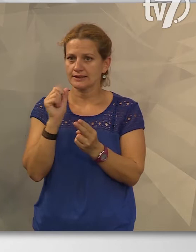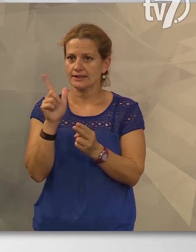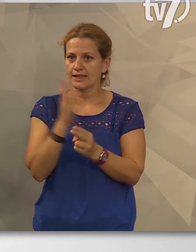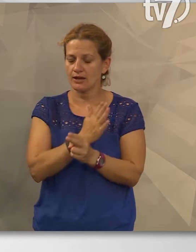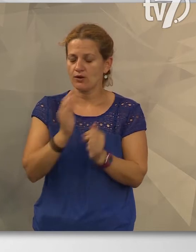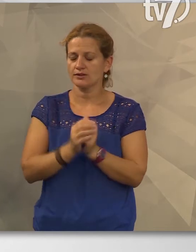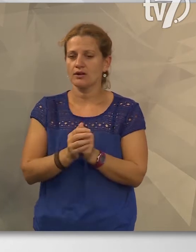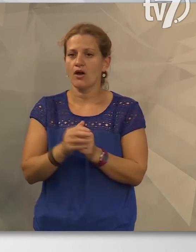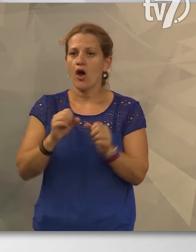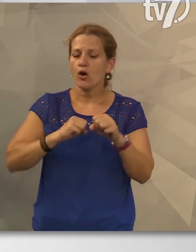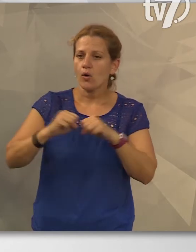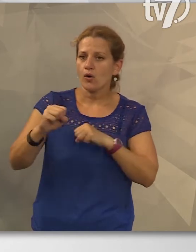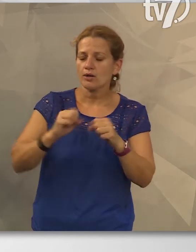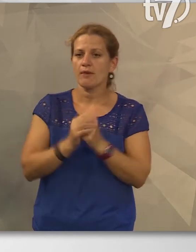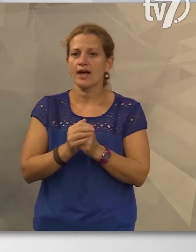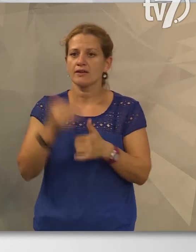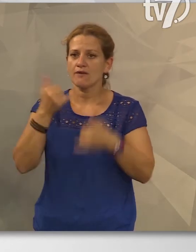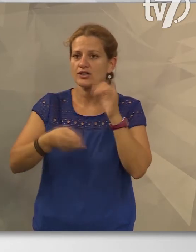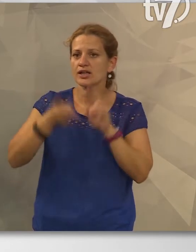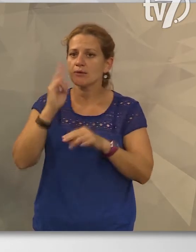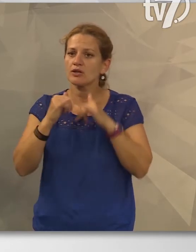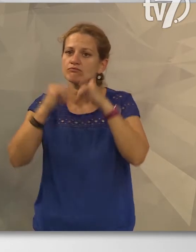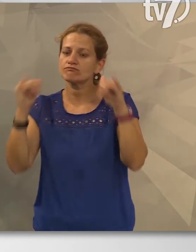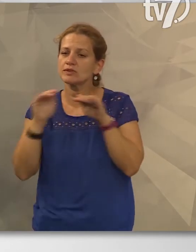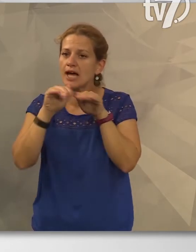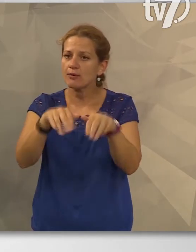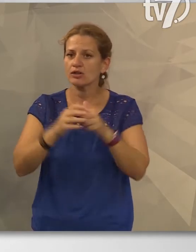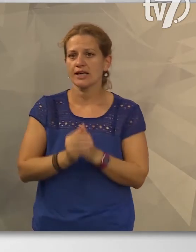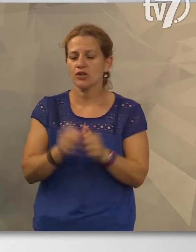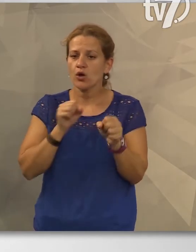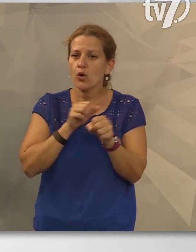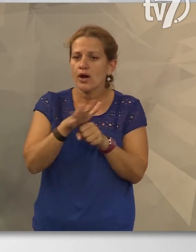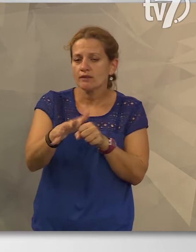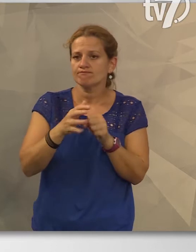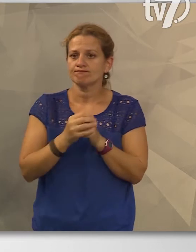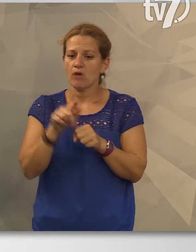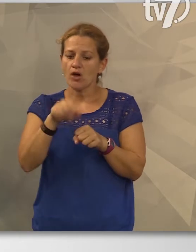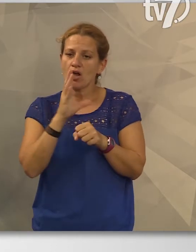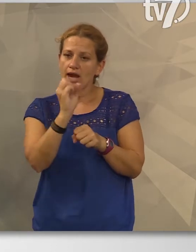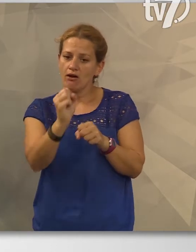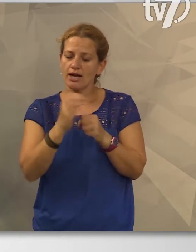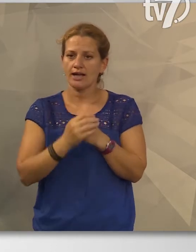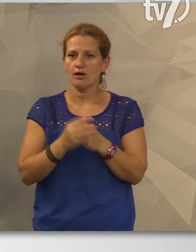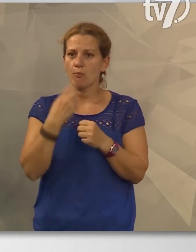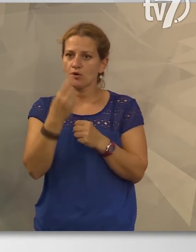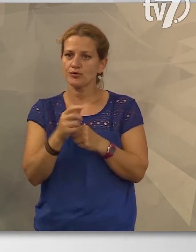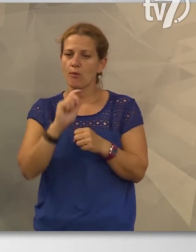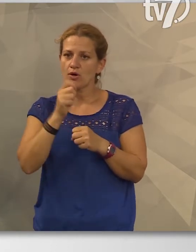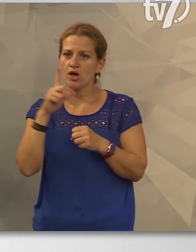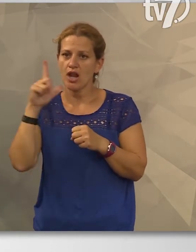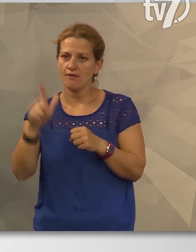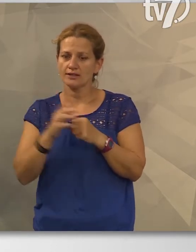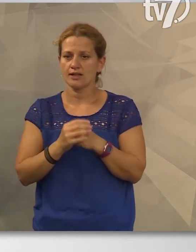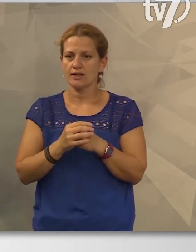kormány versenyképesség növelő támogatása a koronavírus járványra reagál, fogalmazott Magyar Levente,